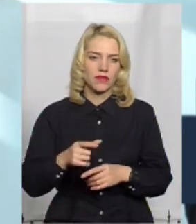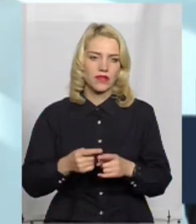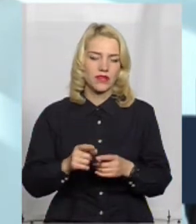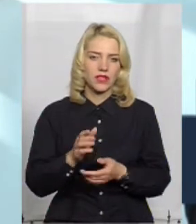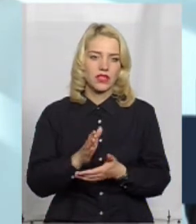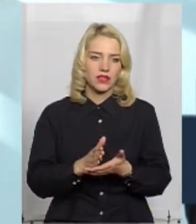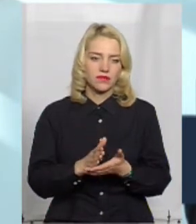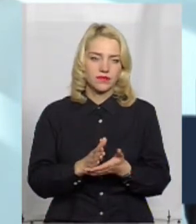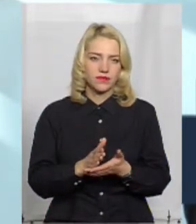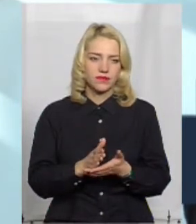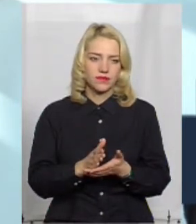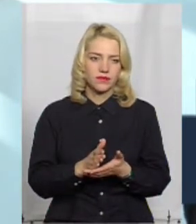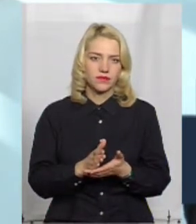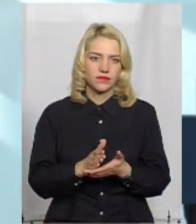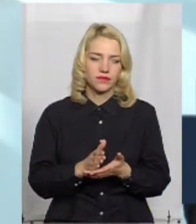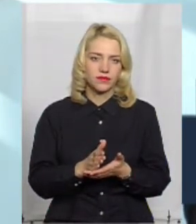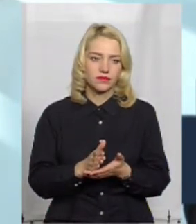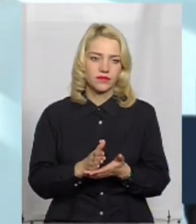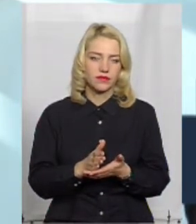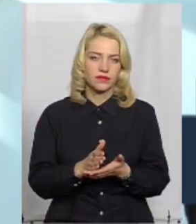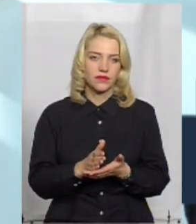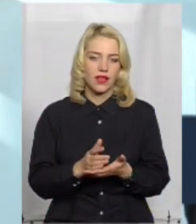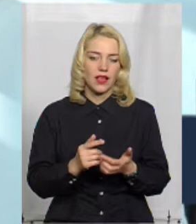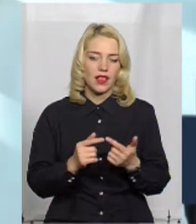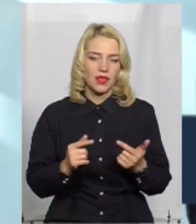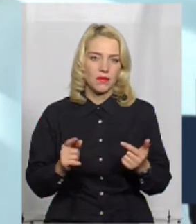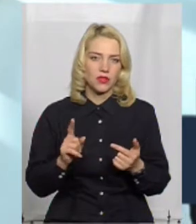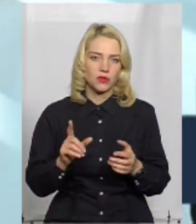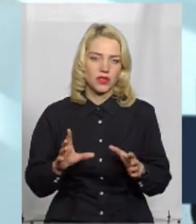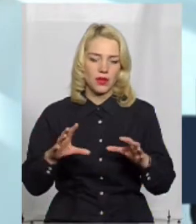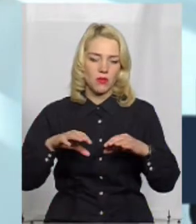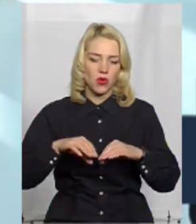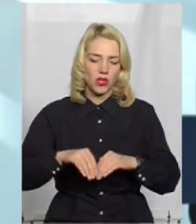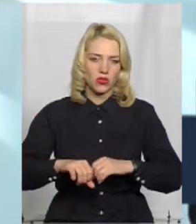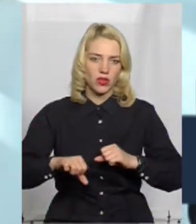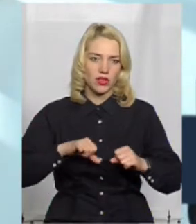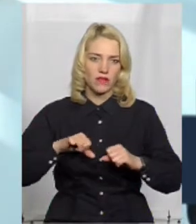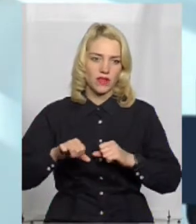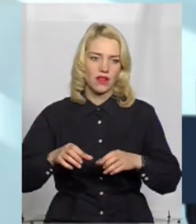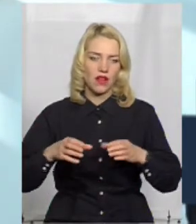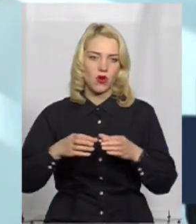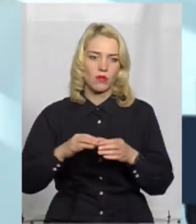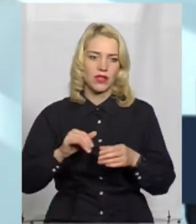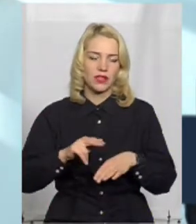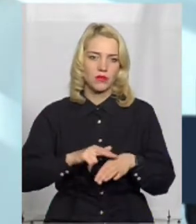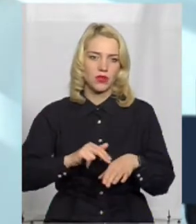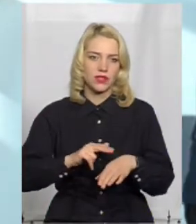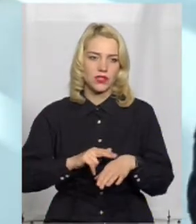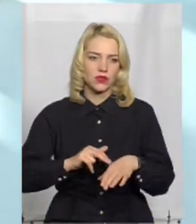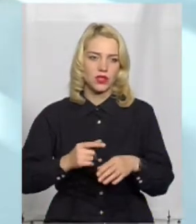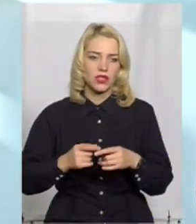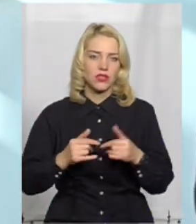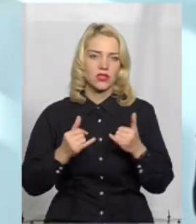елементом, який поєднує керівника громади і поліцейського.